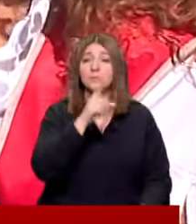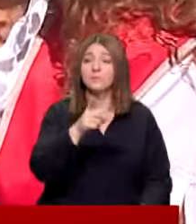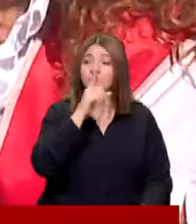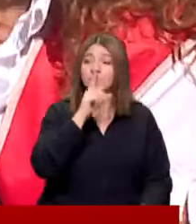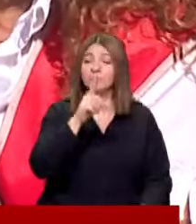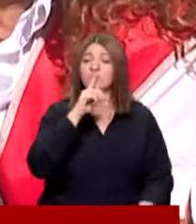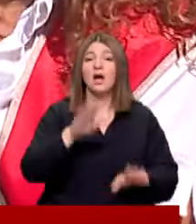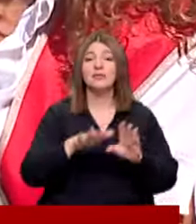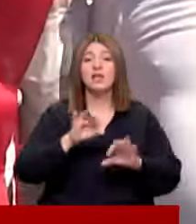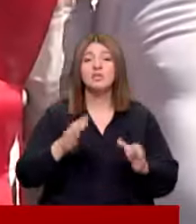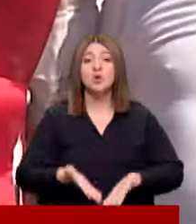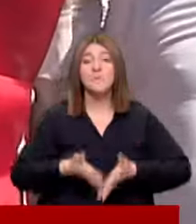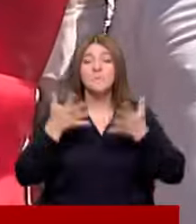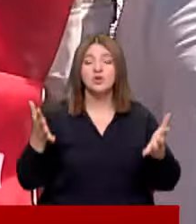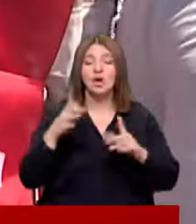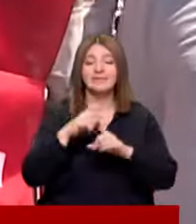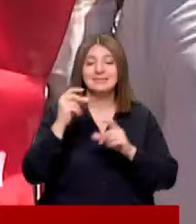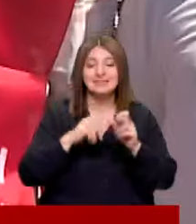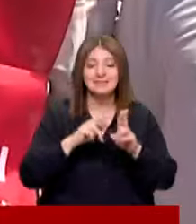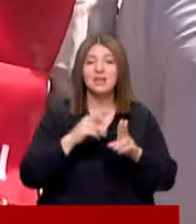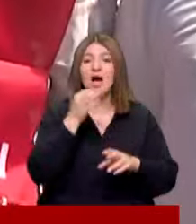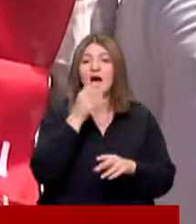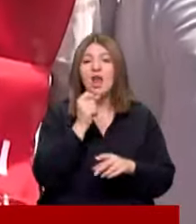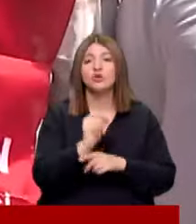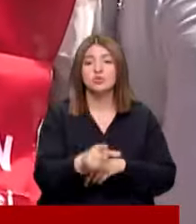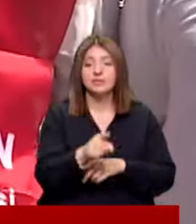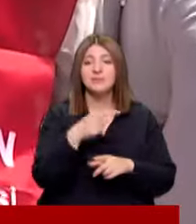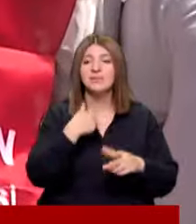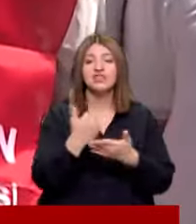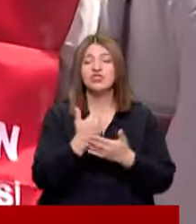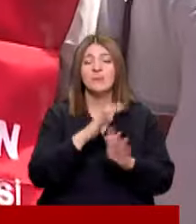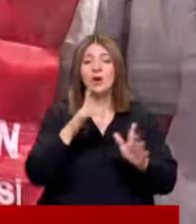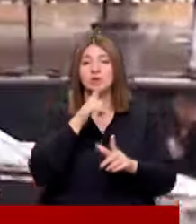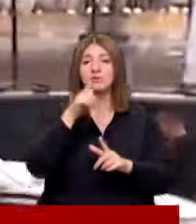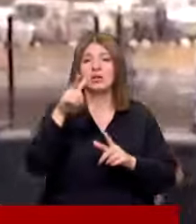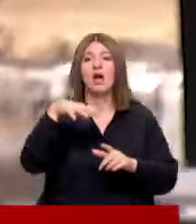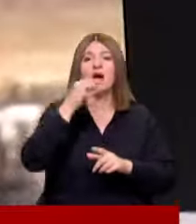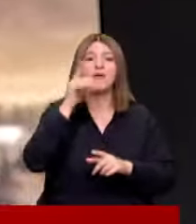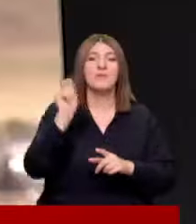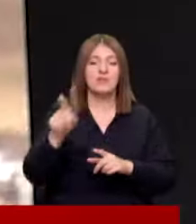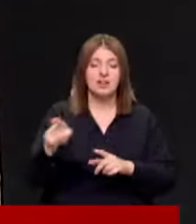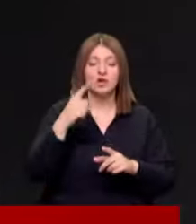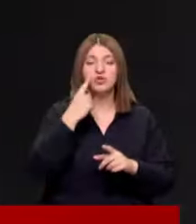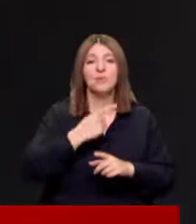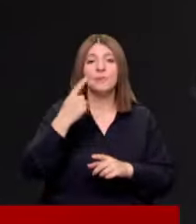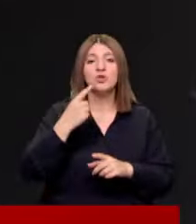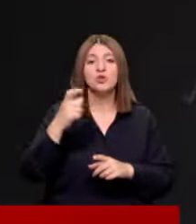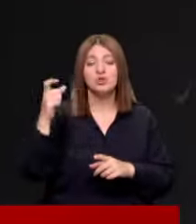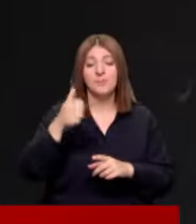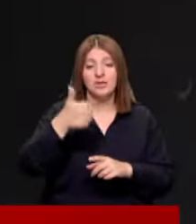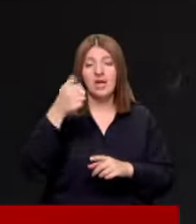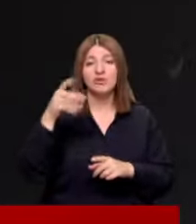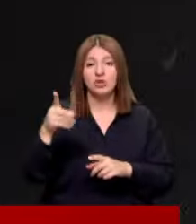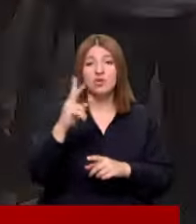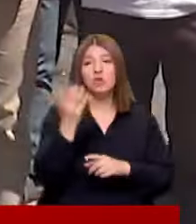adaletsizlik büyüyor DİSK Ankara şubesi de geçinemiyoruz Sesini başkentten yükseltti İşçiler Cumhurbaşkanı Erdoğan'ın iki gün